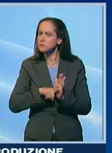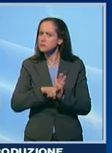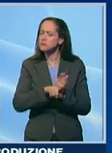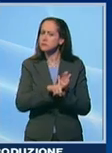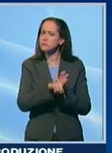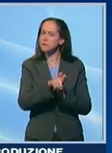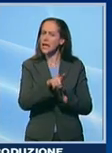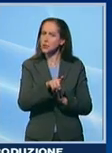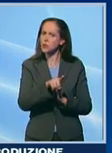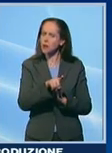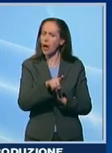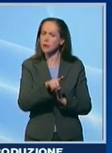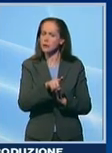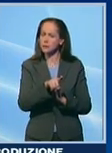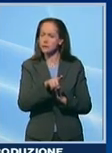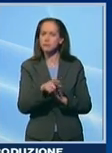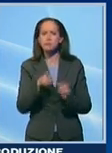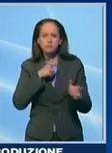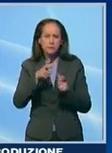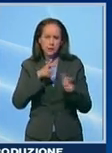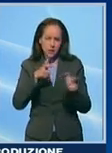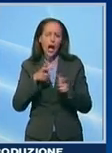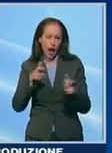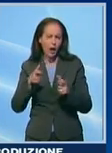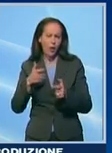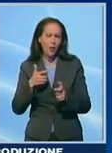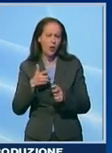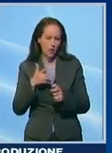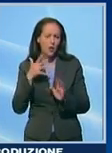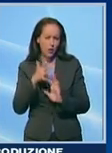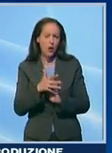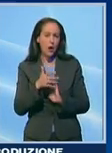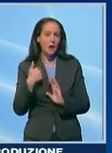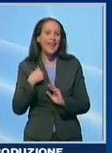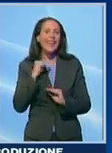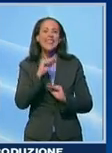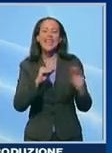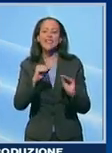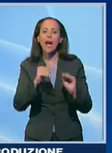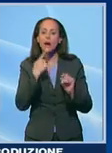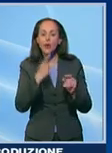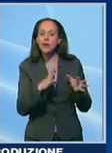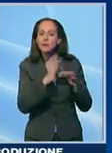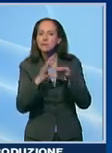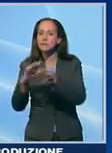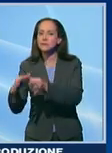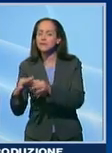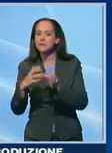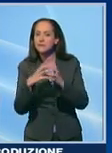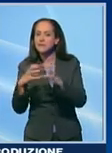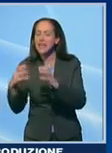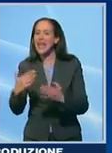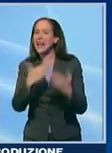suoi risultati. Il dialogo è fitto. È chiaro che noi chiediamo alla filiera un gesto di